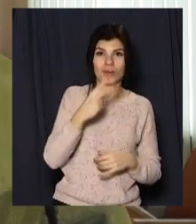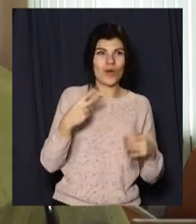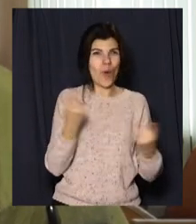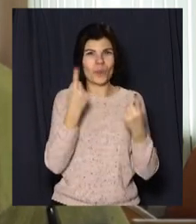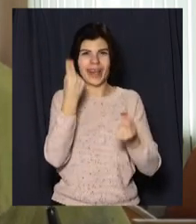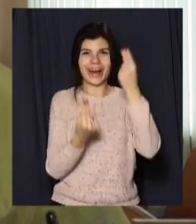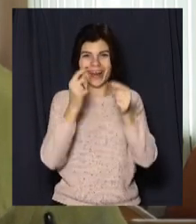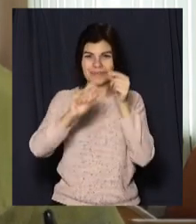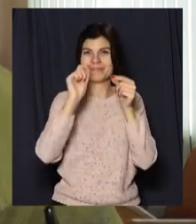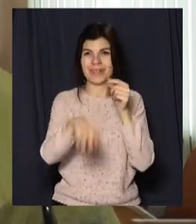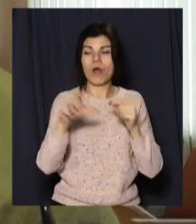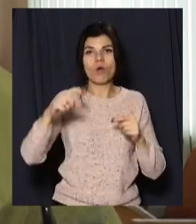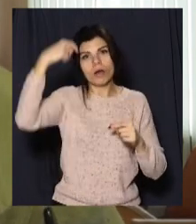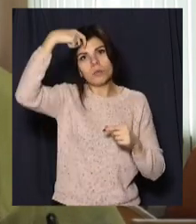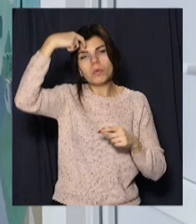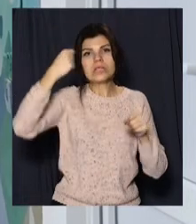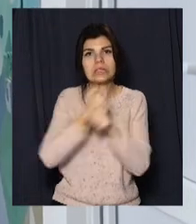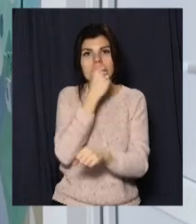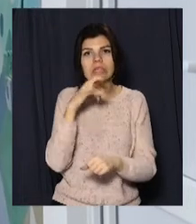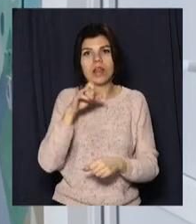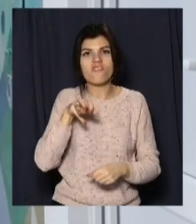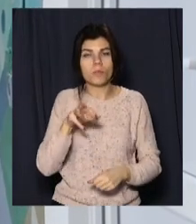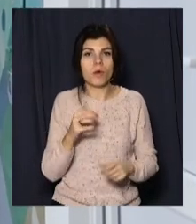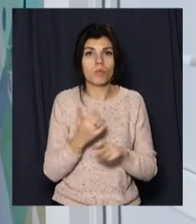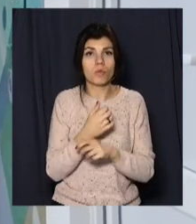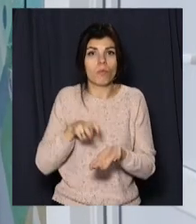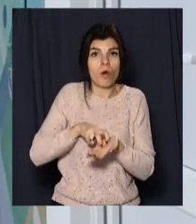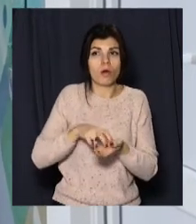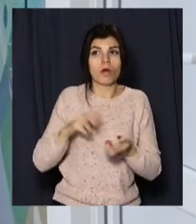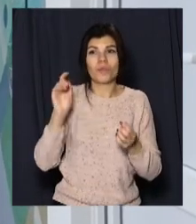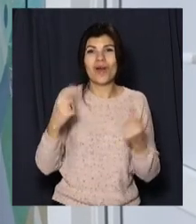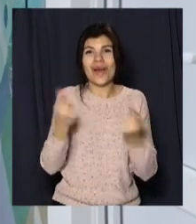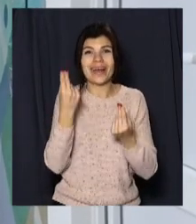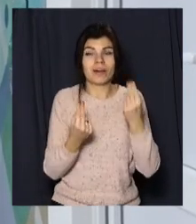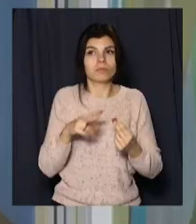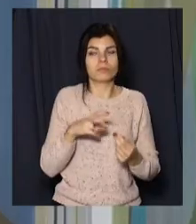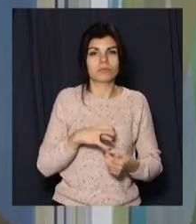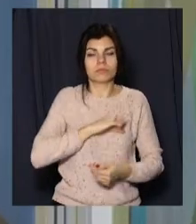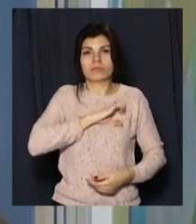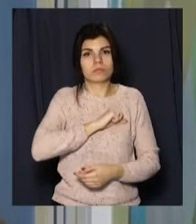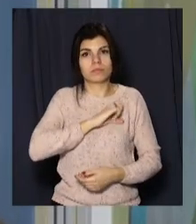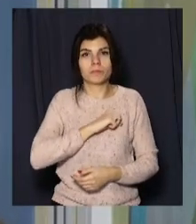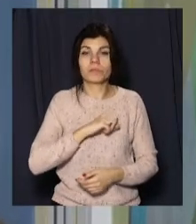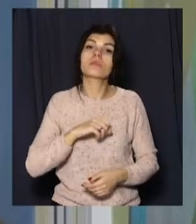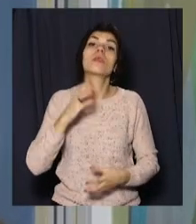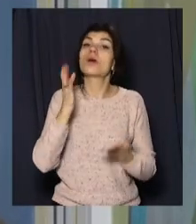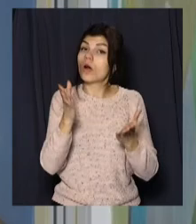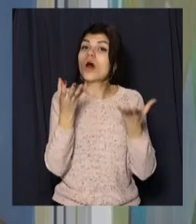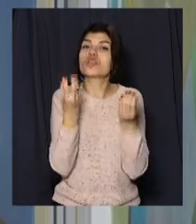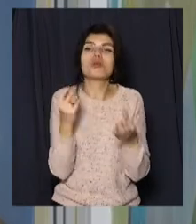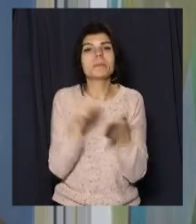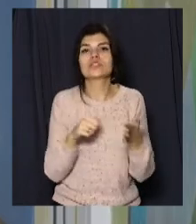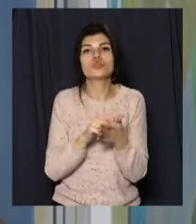травма і тому люди це так роблять. Медики ж зазначають, нерідко гори піротехнікам приходиться платити власним здоров'ям.